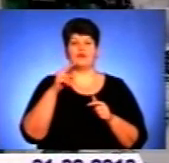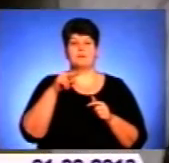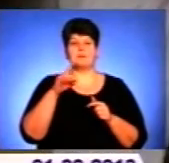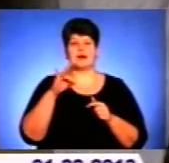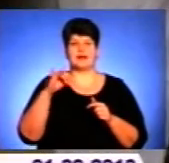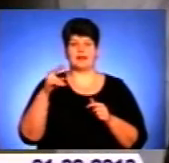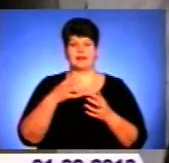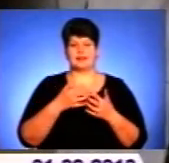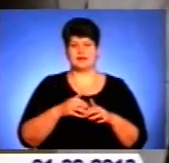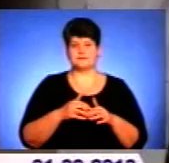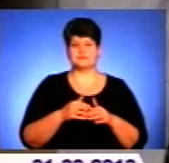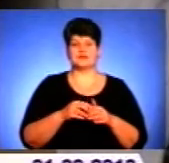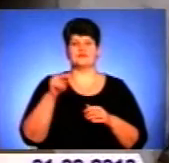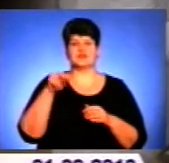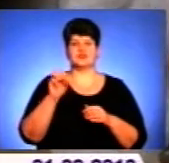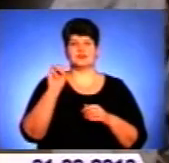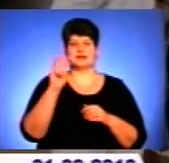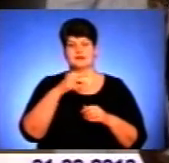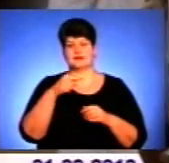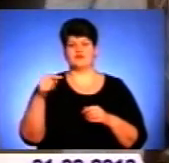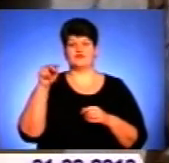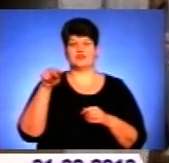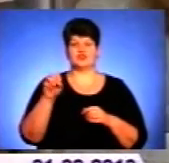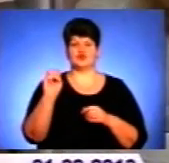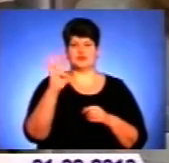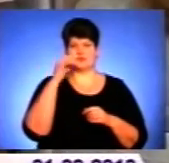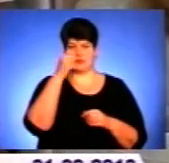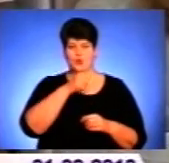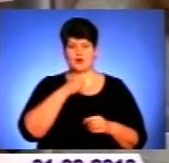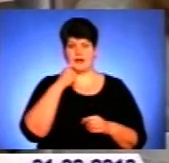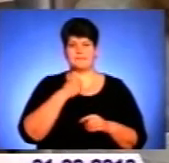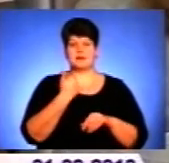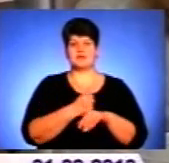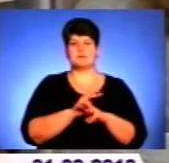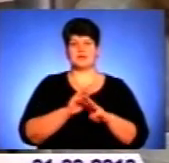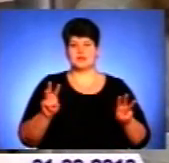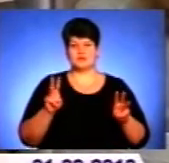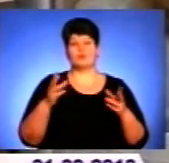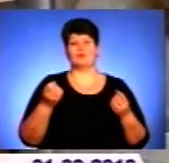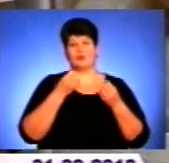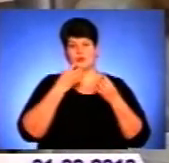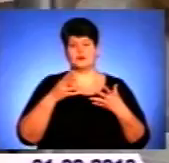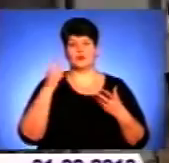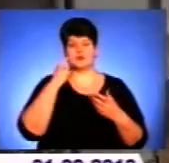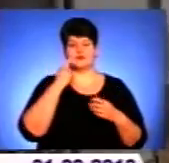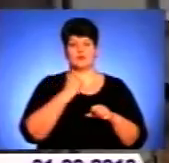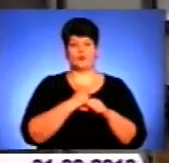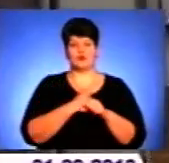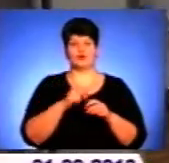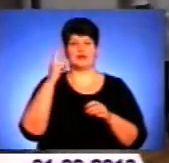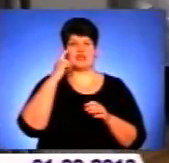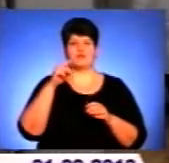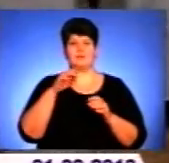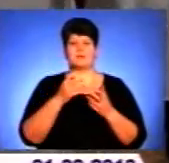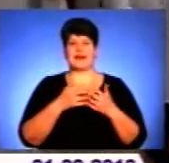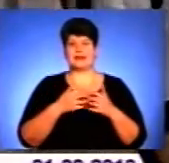економіки на 2013-2014 роки. Прем'єр-міністр позитивно оцінив роботу «Київприладу», де,